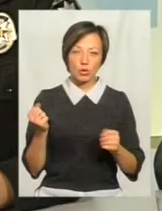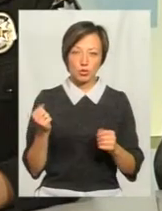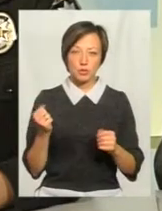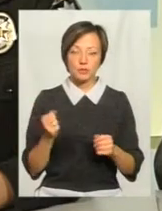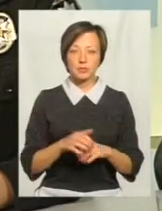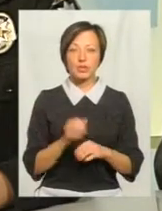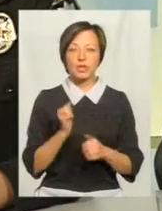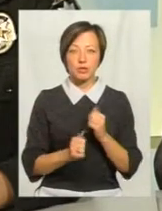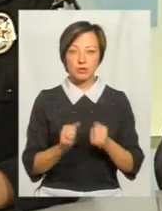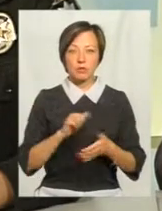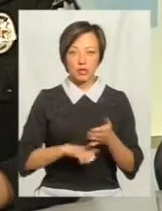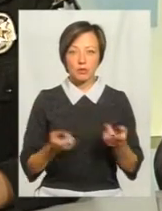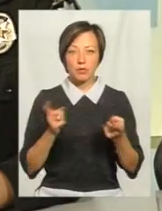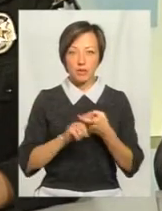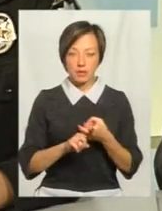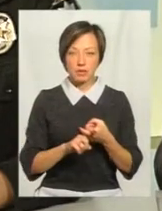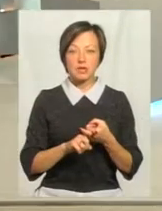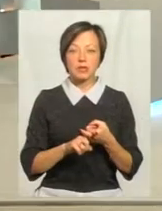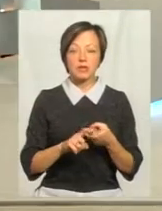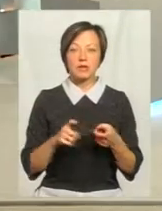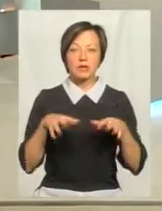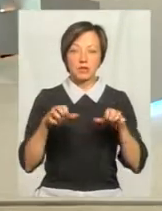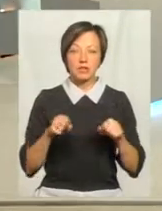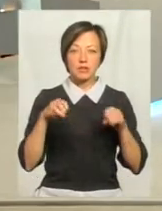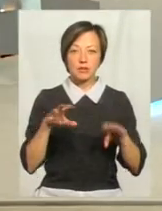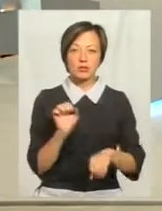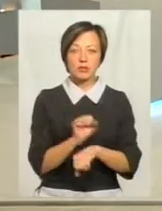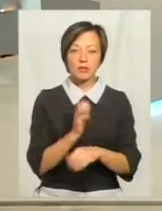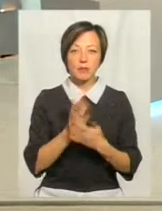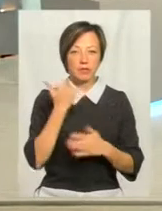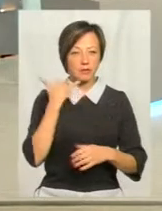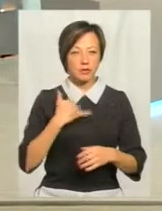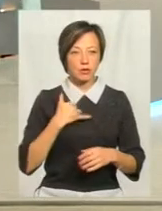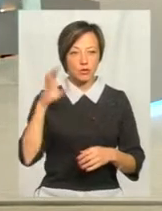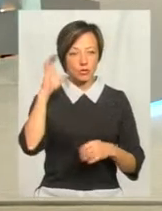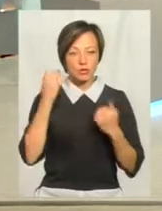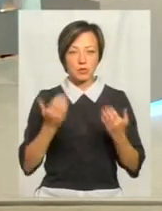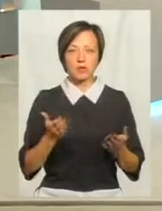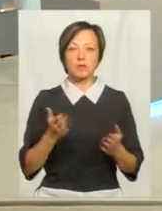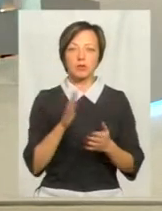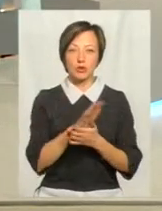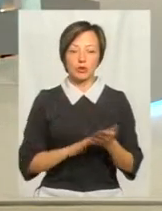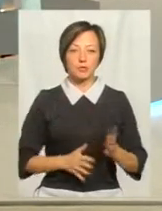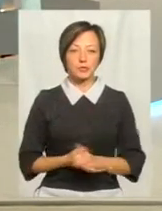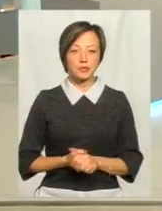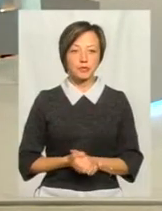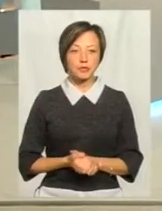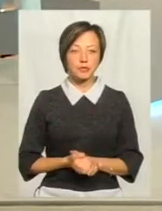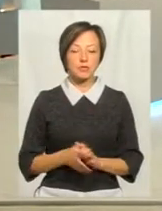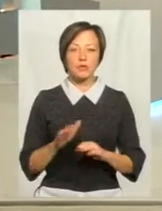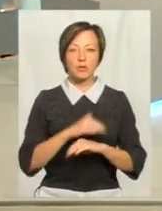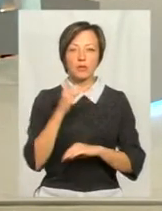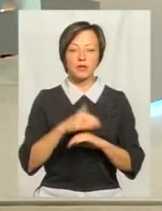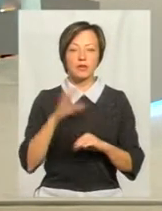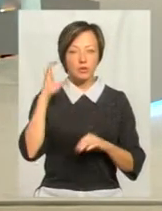Тобто, найчастіша причина пов'язана з відключенням світла. Я вас призупиню, бо маємо телефонний дзвінок, послухаємо глядача і продовжимо. Добрий